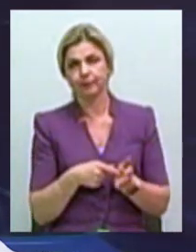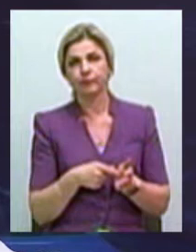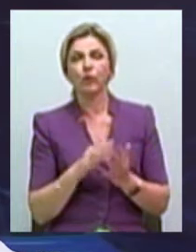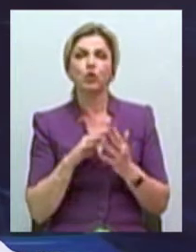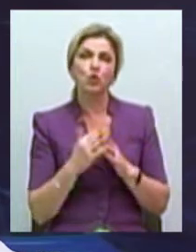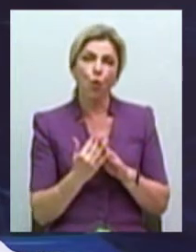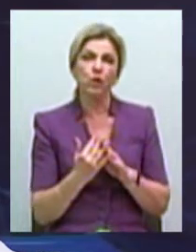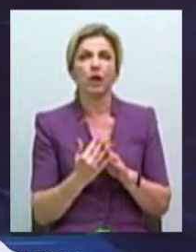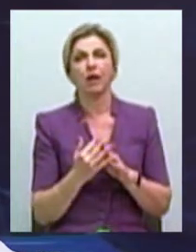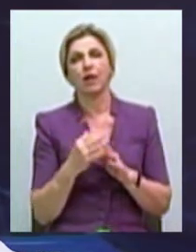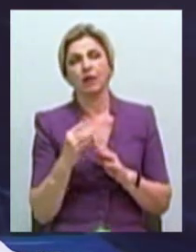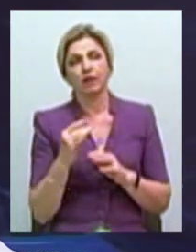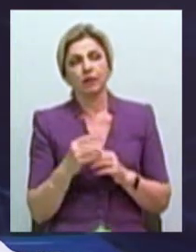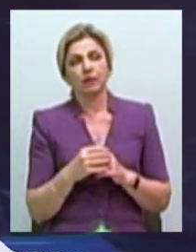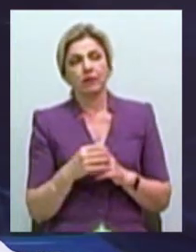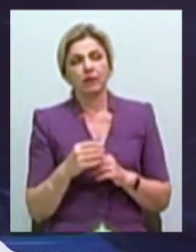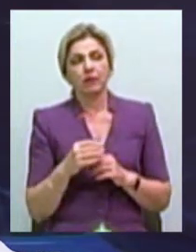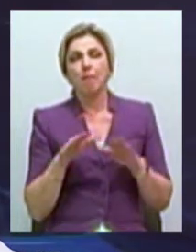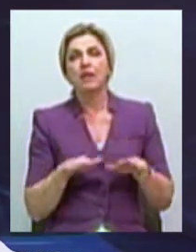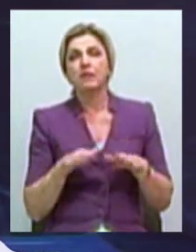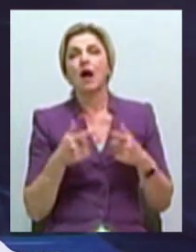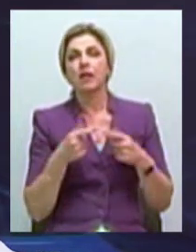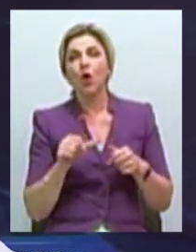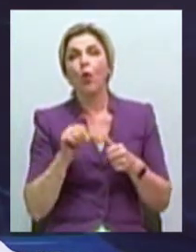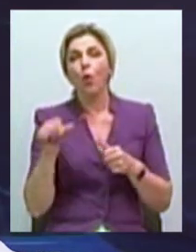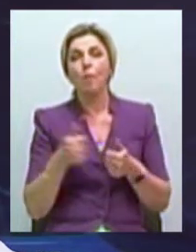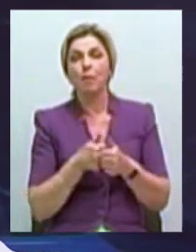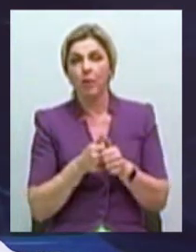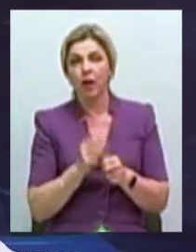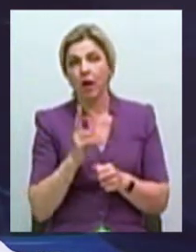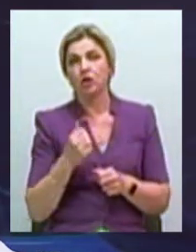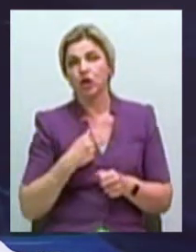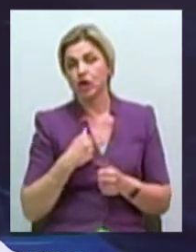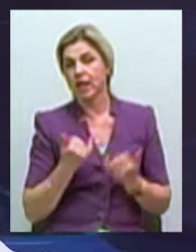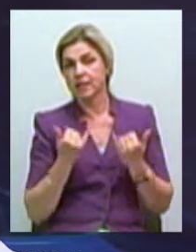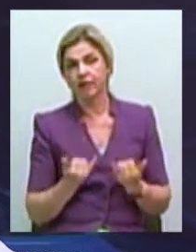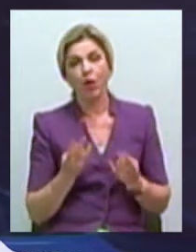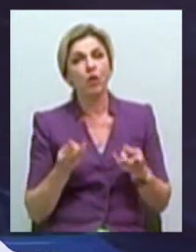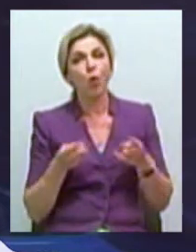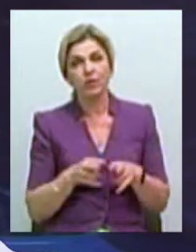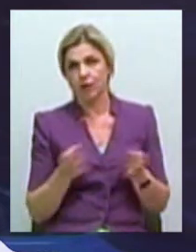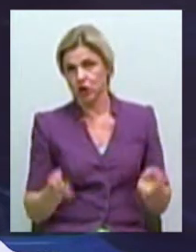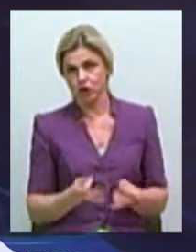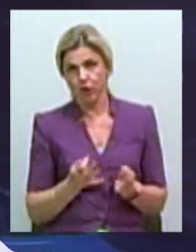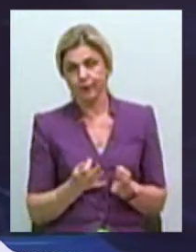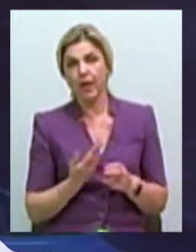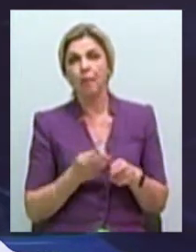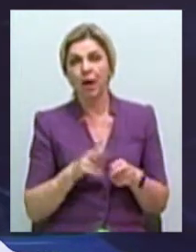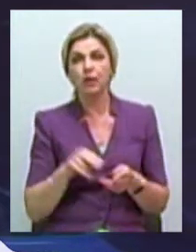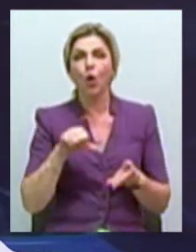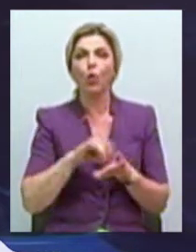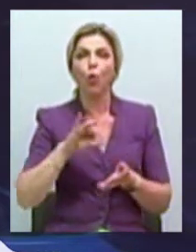селах, населенных пунктах, где кроме библиотек, к сожалению, сегодня не осталось ничего. Поэтому роль